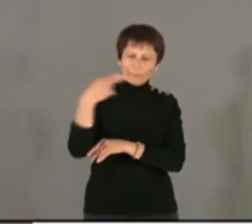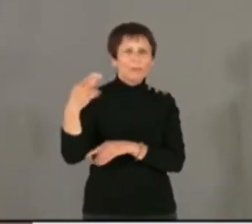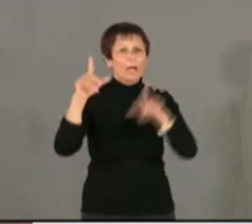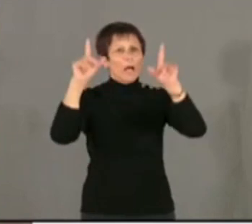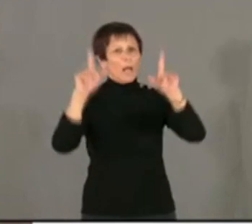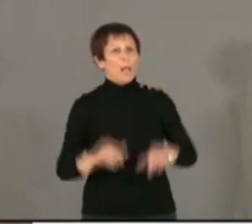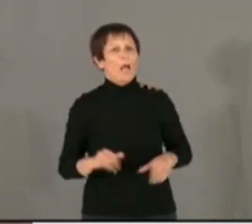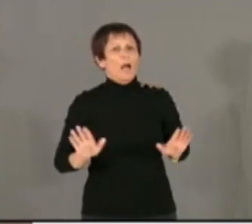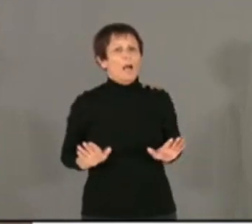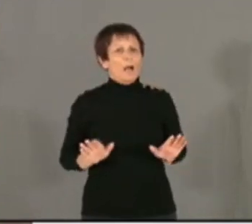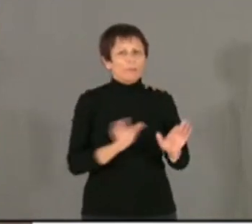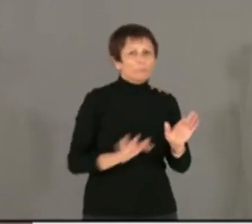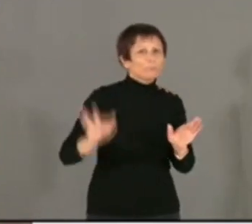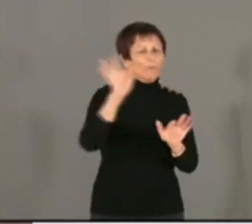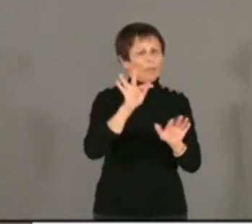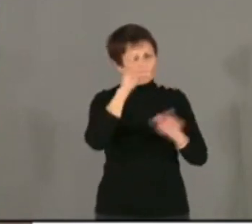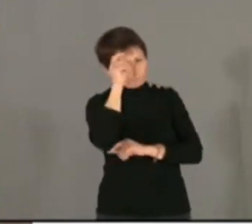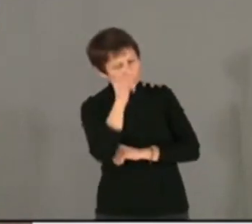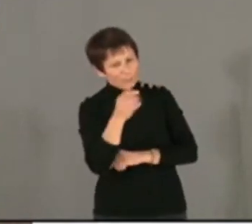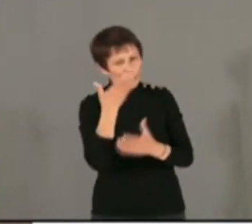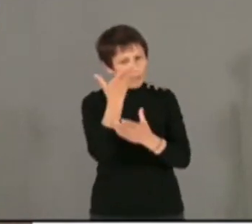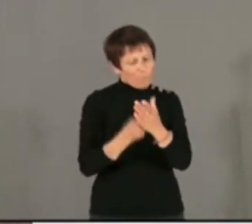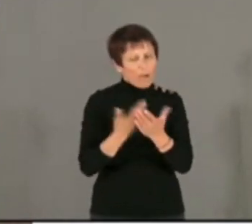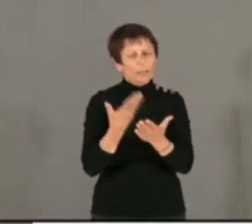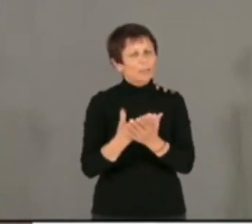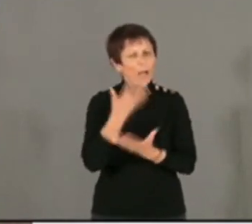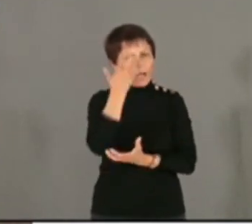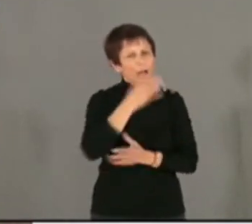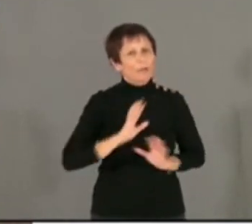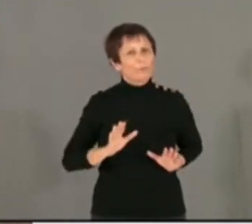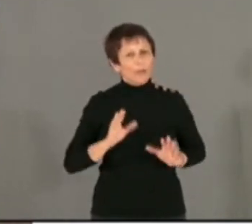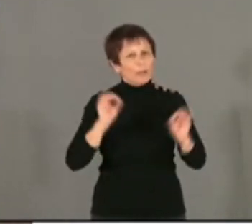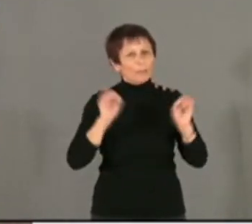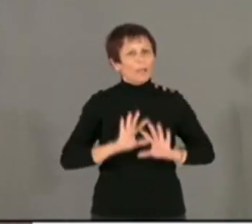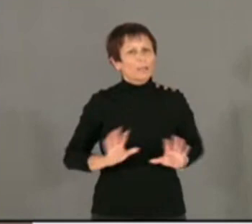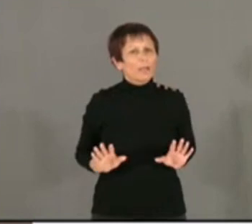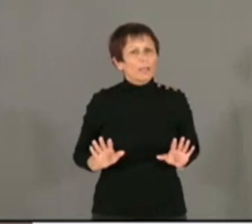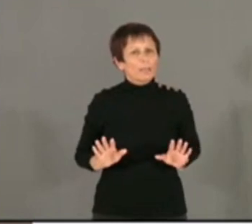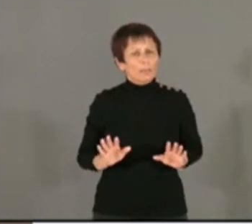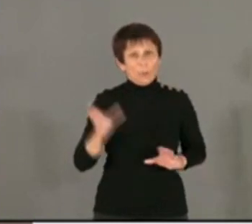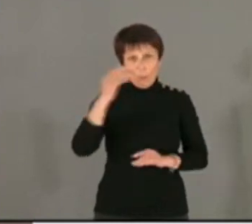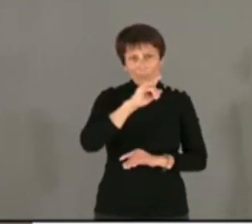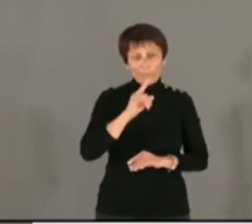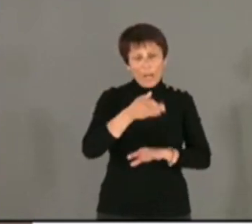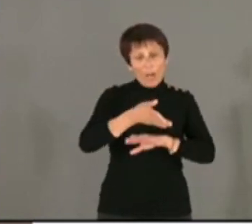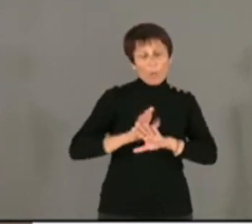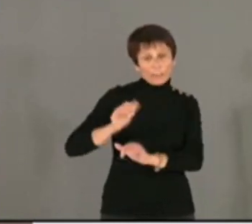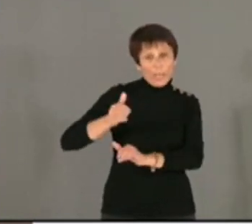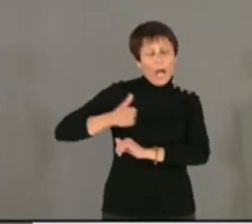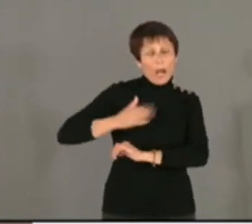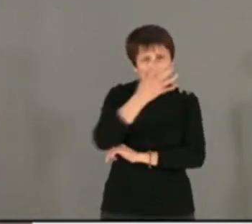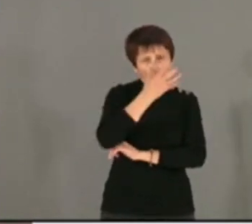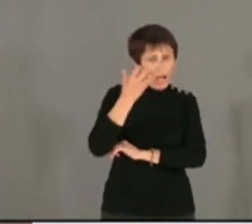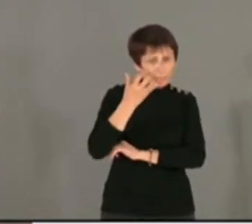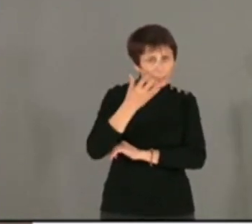est un véritable scandale. Il serait bon aussi de ne pas oublier que près de la moitié de l'armée d'Afrique était composée